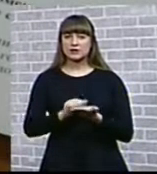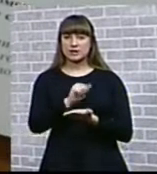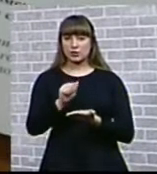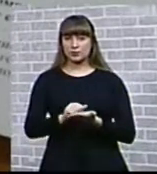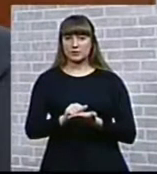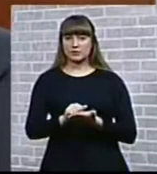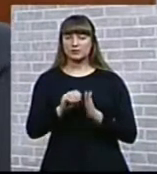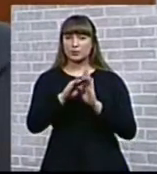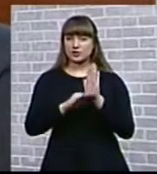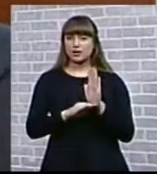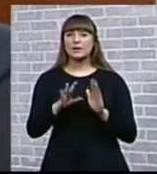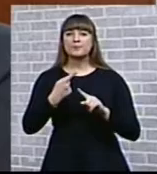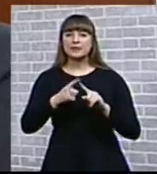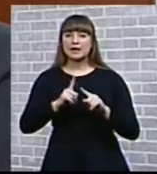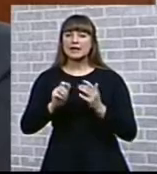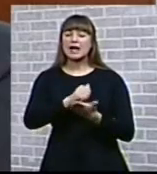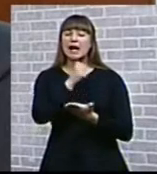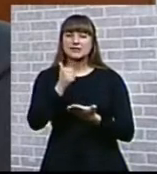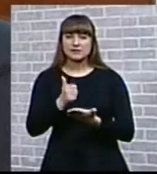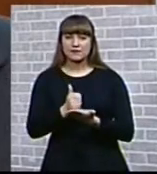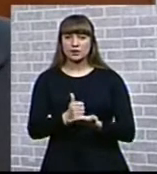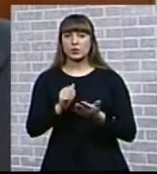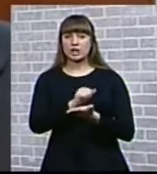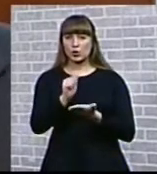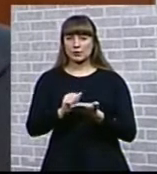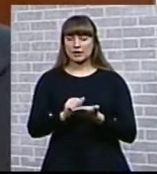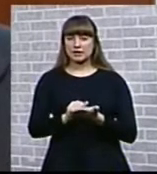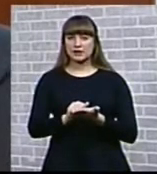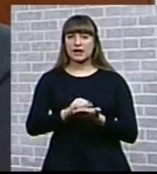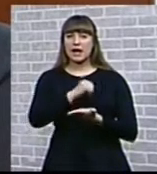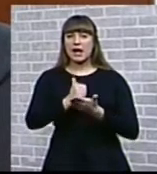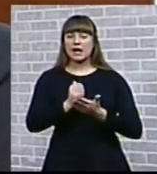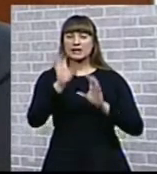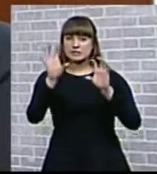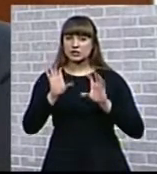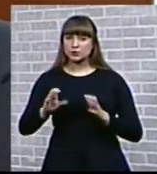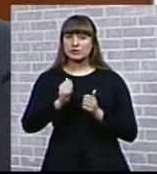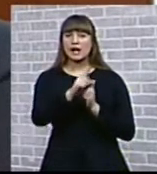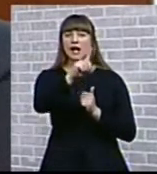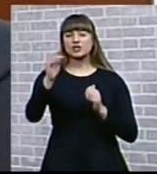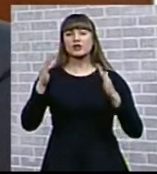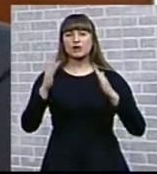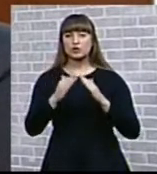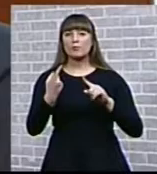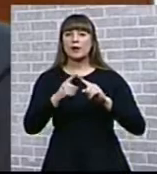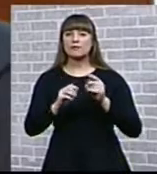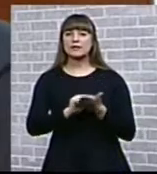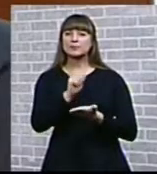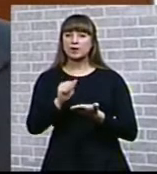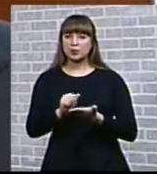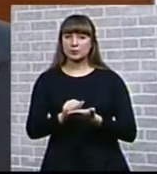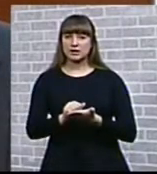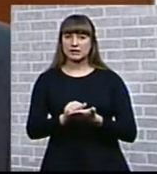Это вообще основной документ, конституция каждого дома, скажем так. Потому что именно этим документом